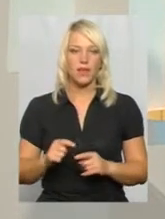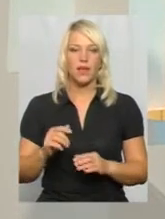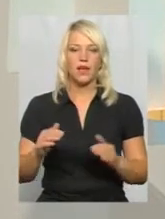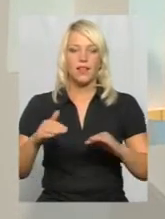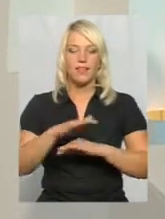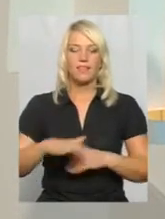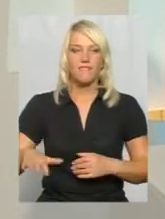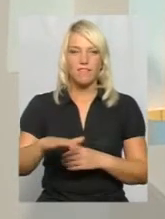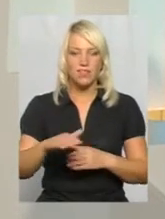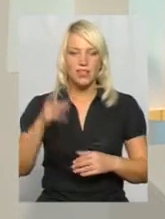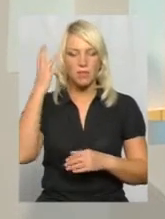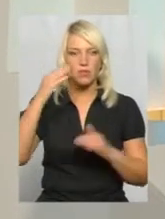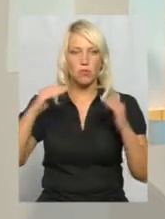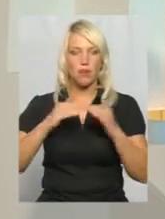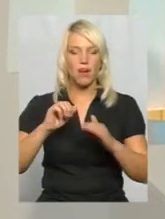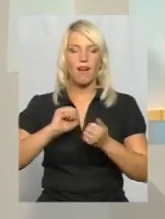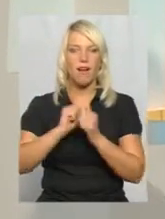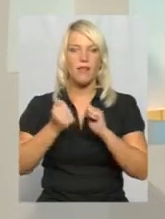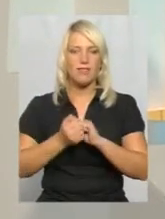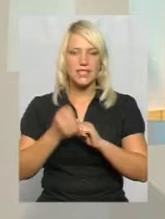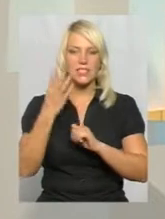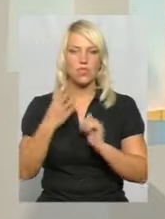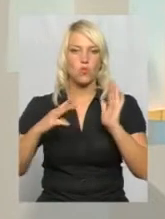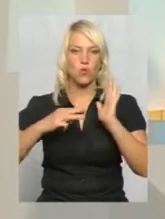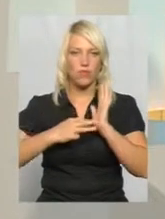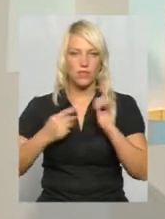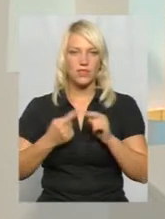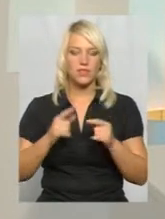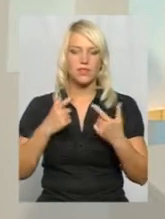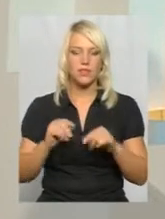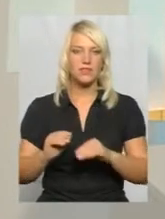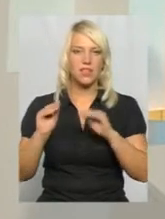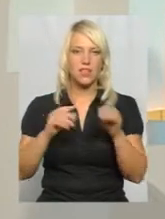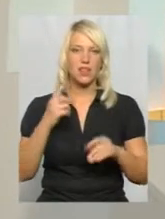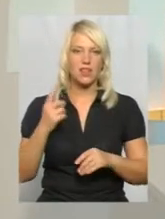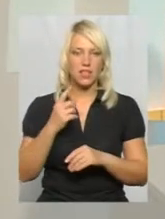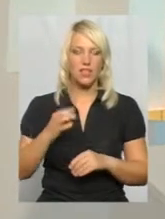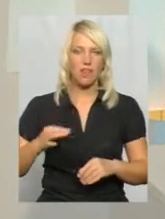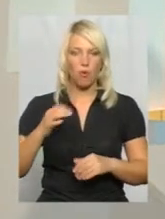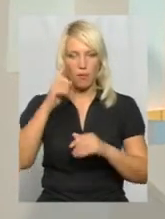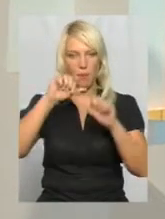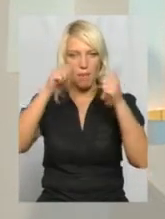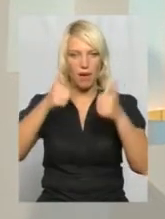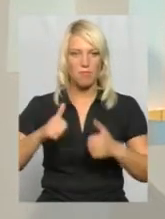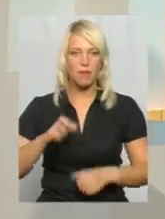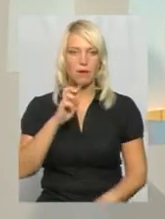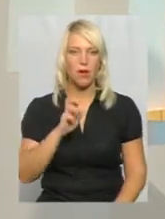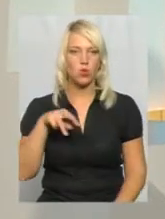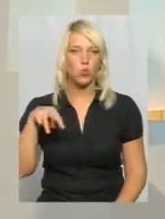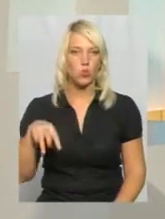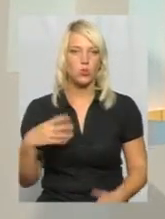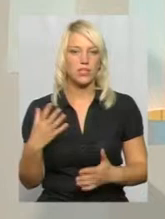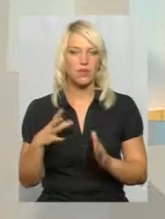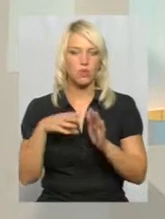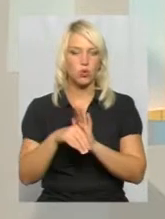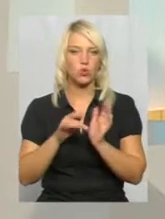будинку на Кам'янецькій, 48, де встановлений єдиний в області пам'ятник барону Мюнхгаузену, і який входить в туристичні